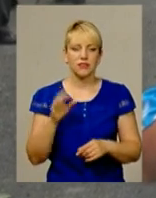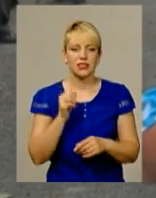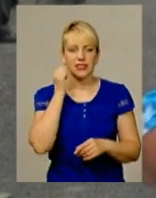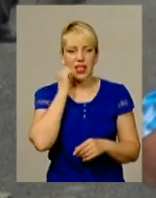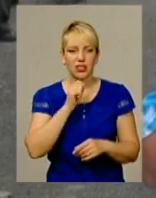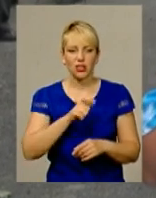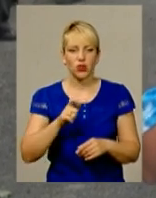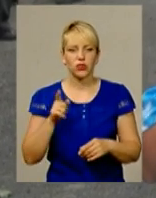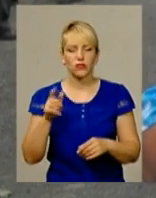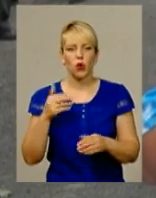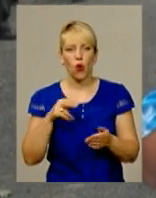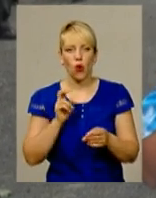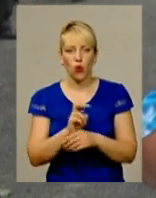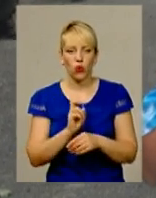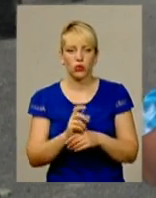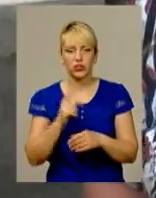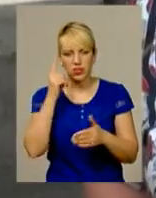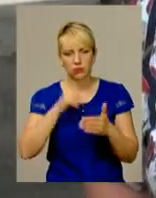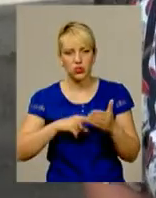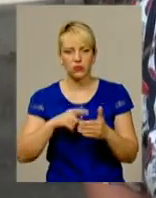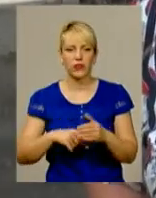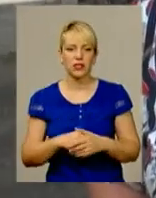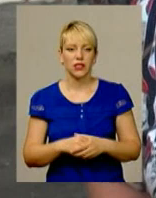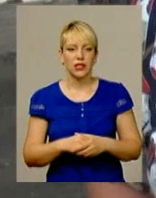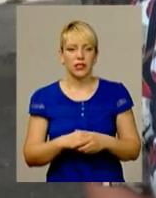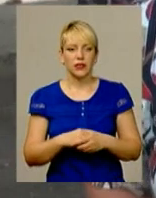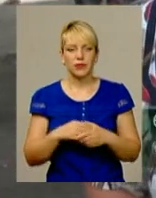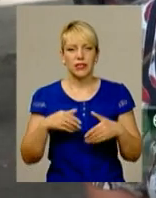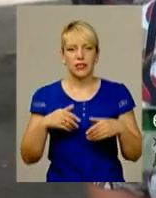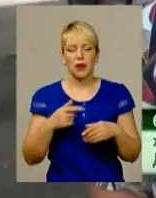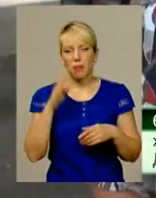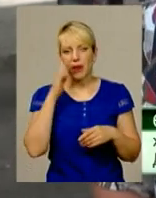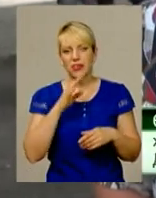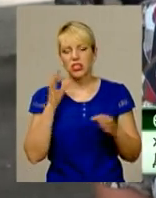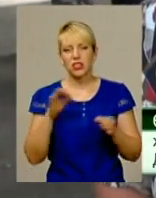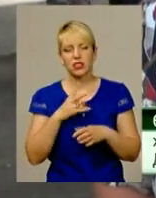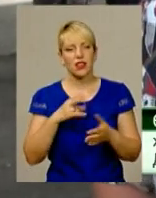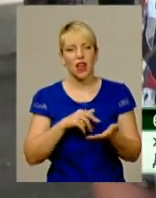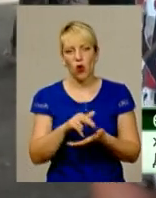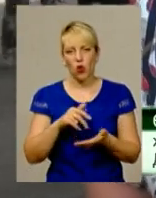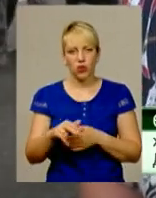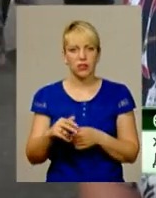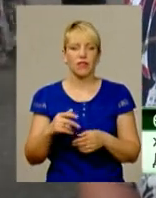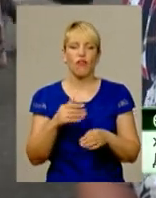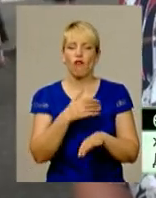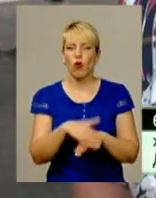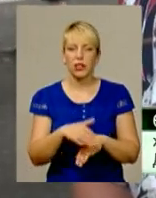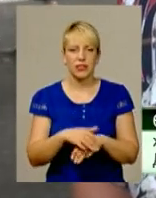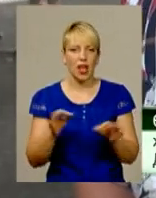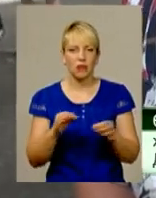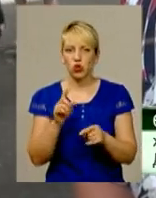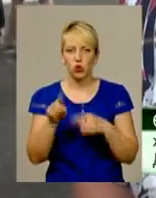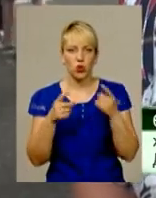старенькі люди, він ходить їх сповідати. Хата в хату ходить. Батюшка ніде не ходив, ніде вулицями, з людей